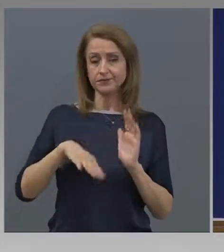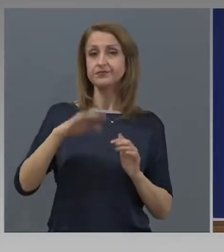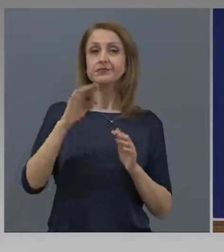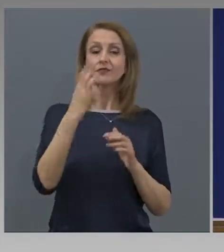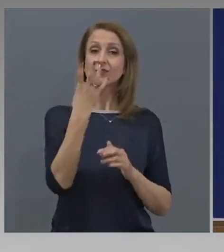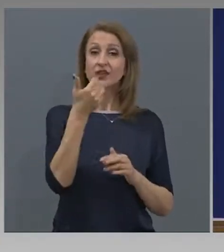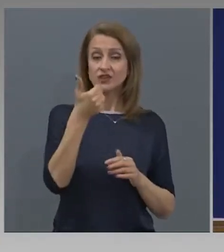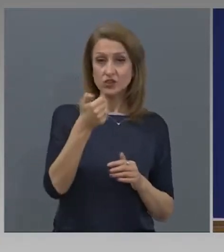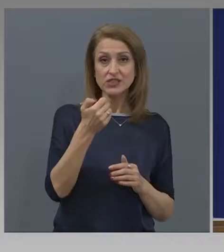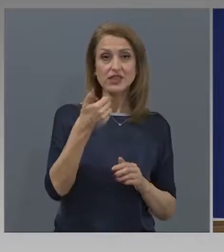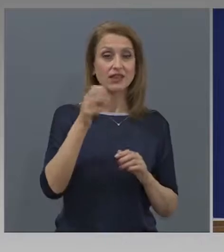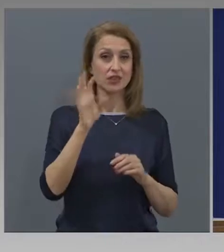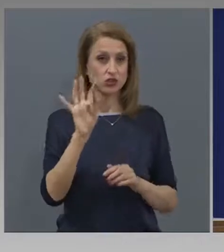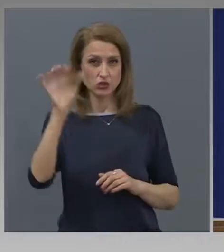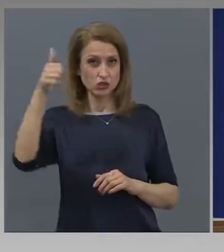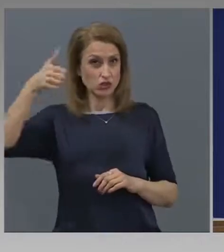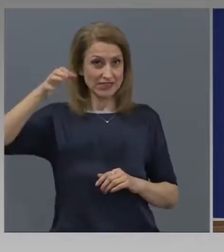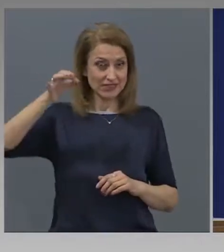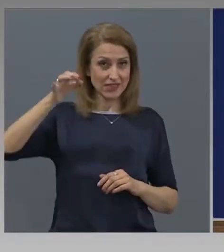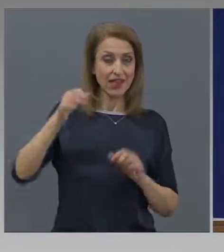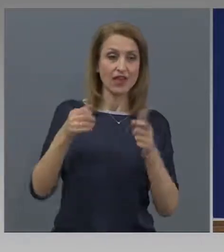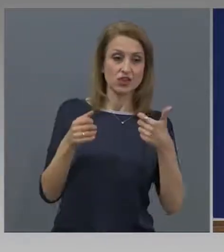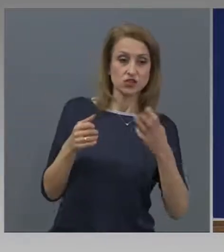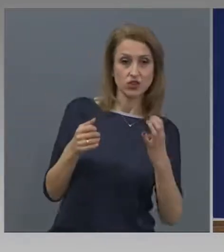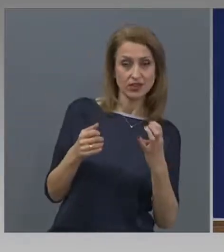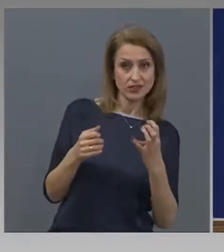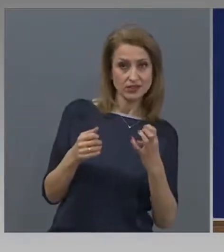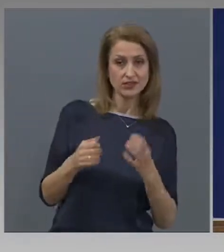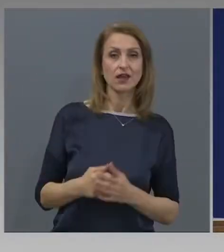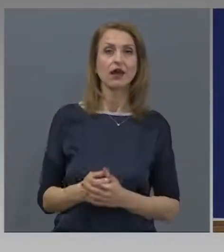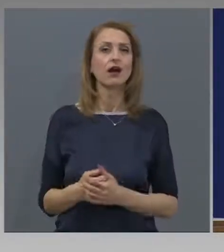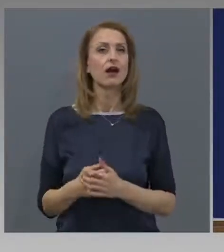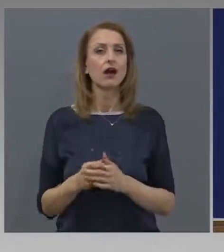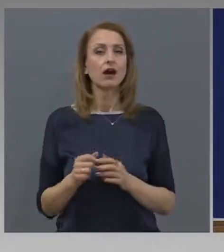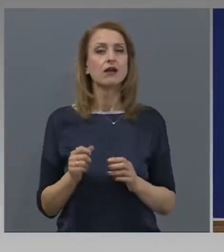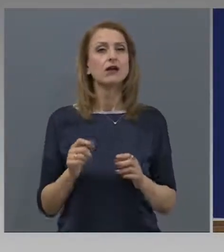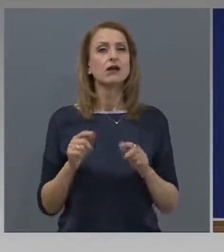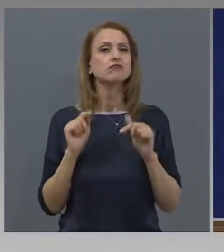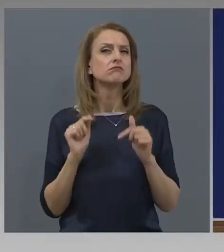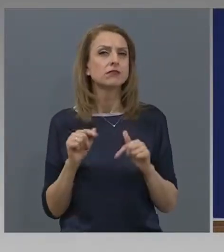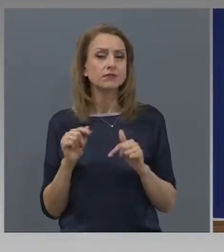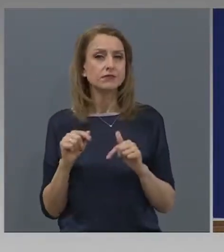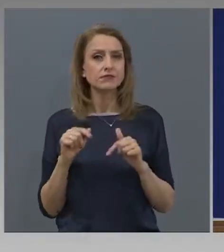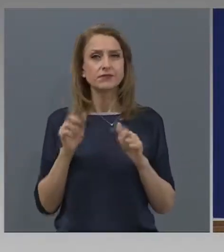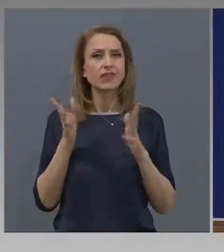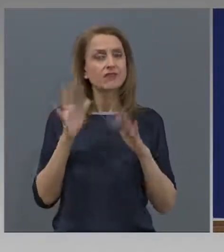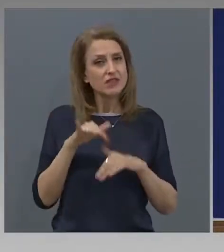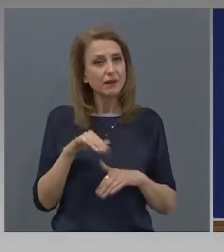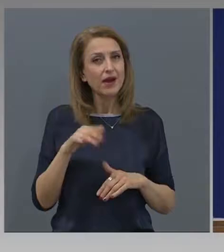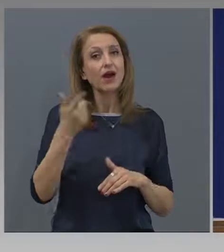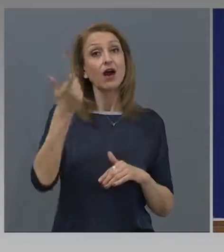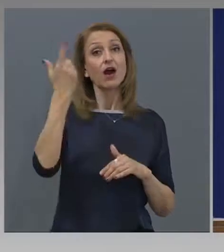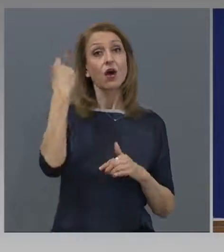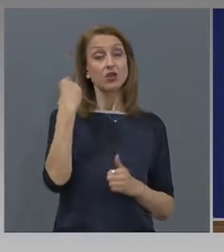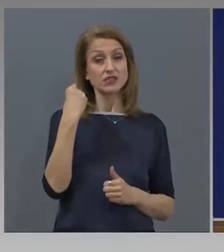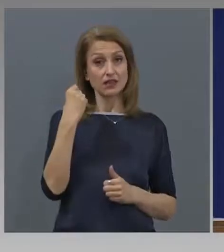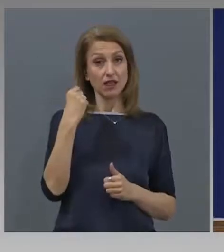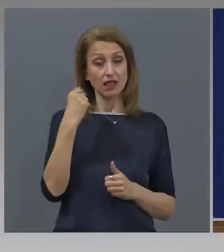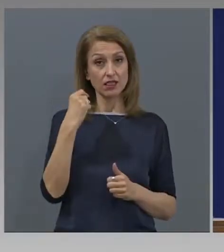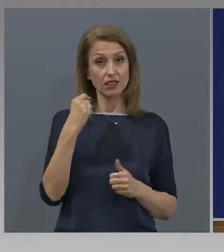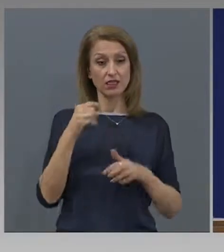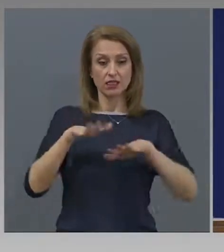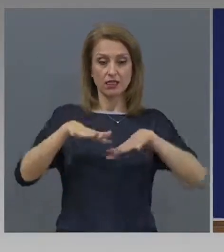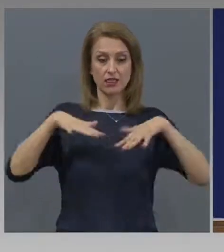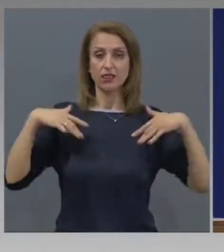само да изясним докато още е прясна тази информация. Все пак, онзи ден парламента,